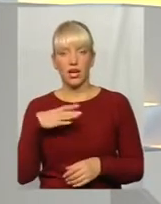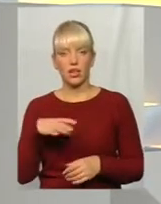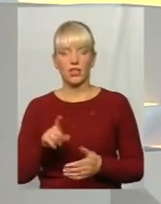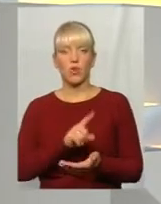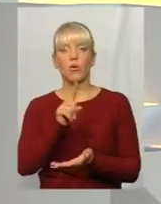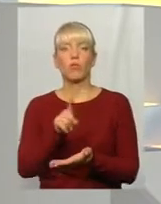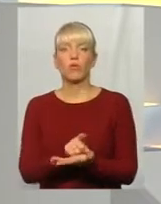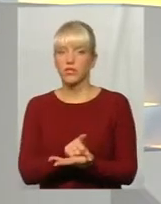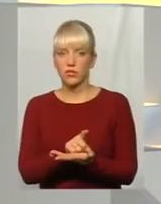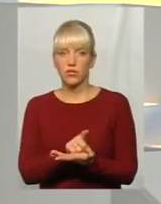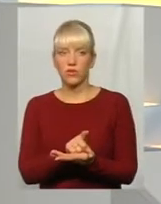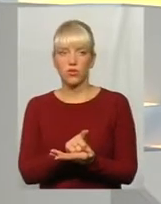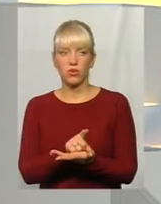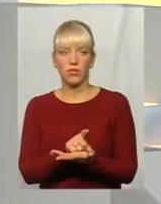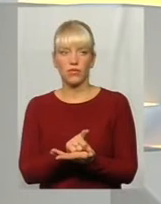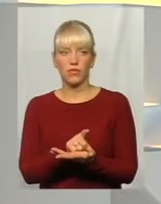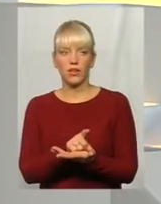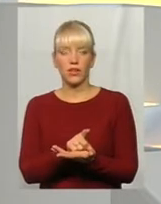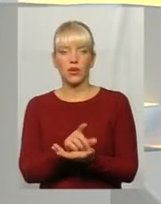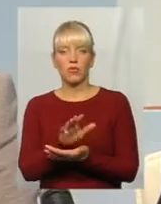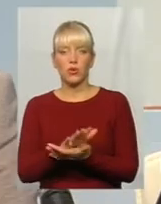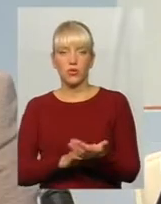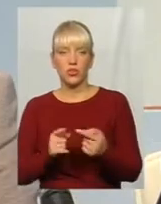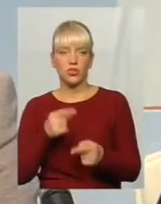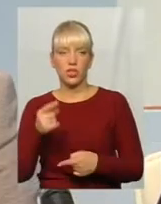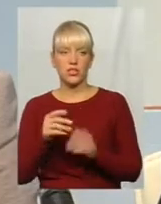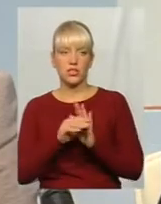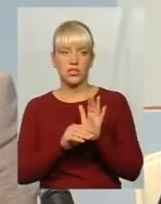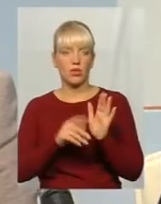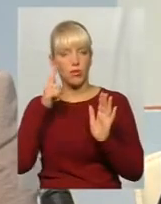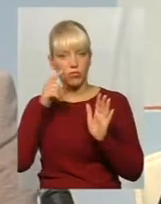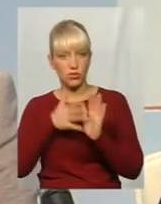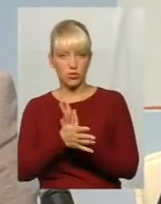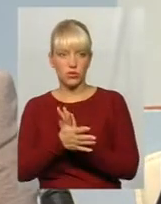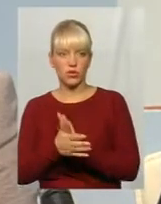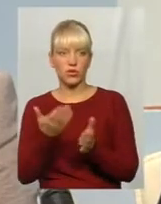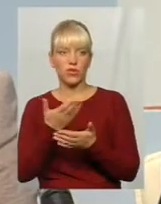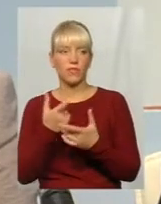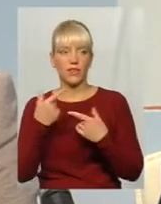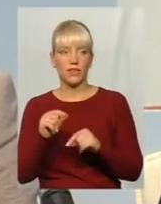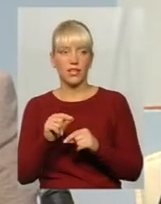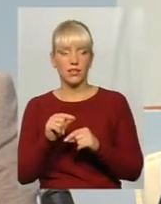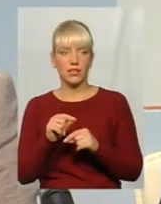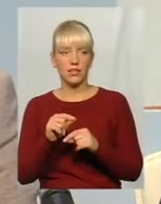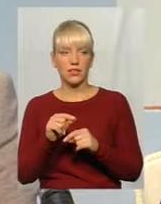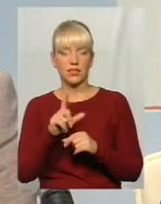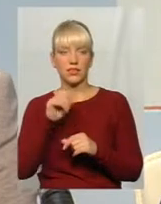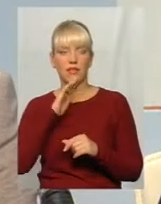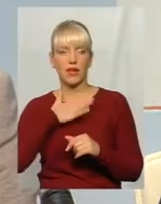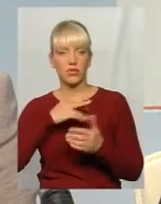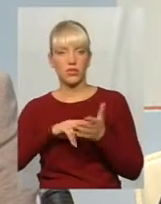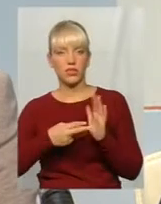обов'язкового продажу через систему Прозору? Десь, ми так, за нашою стратегією,